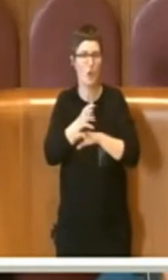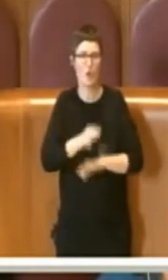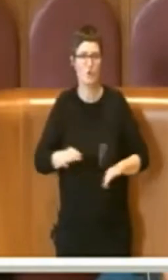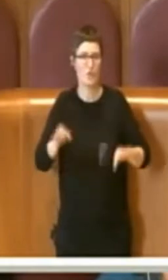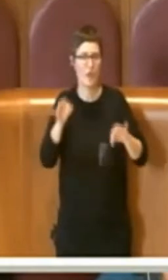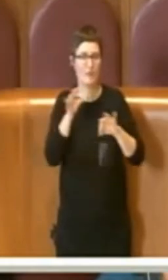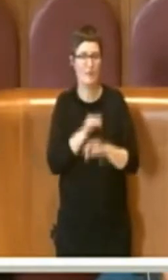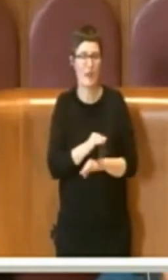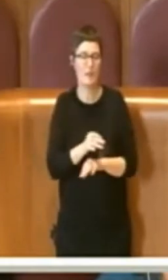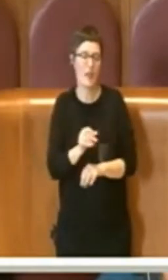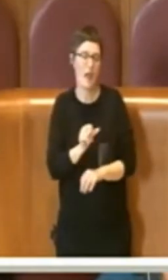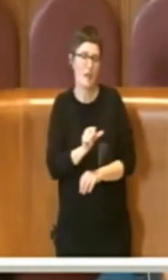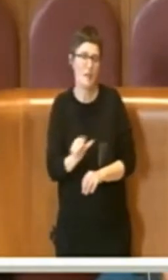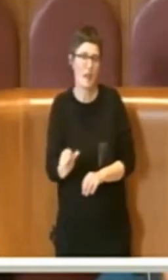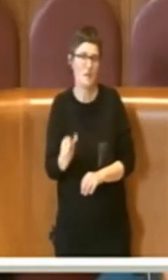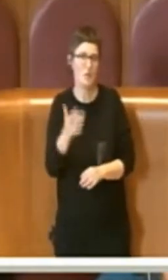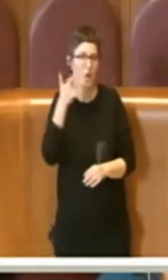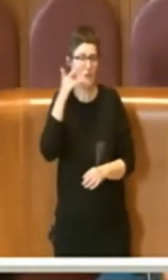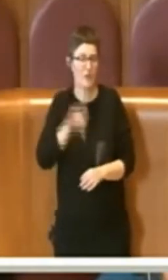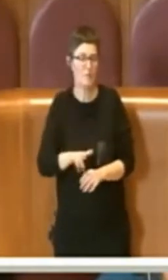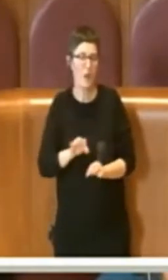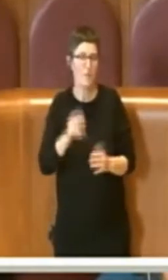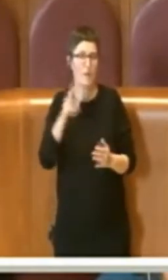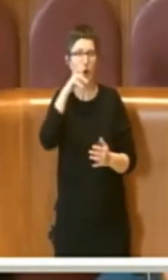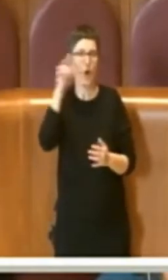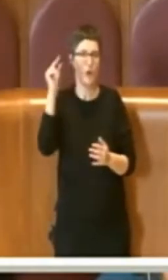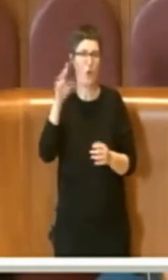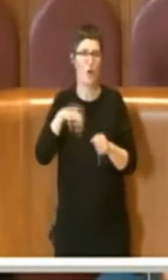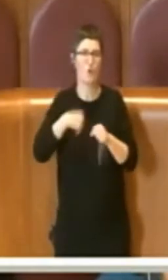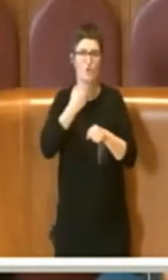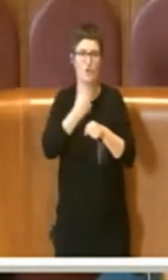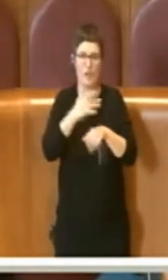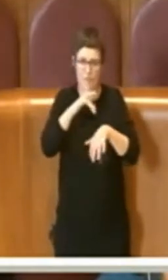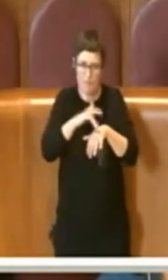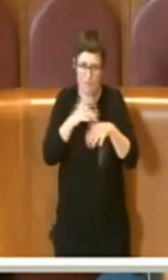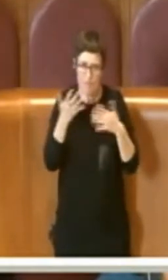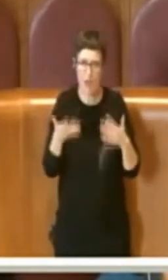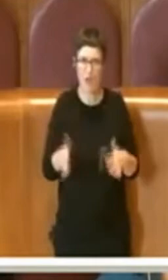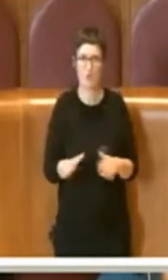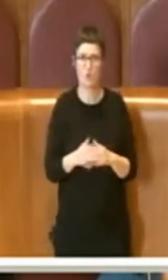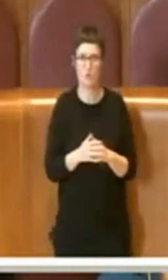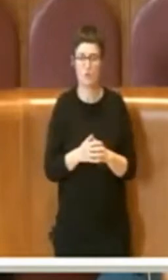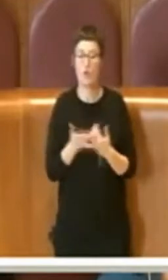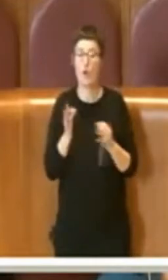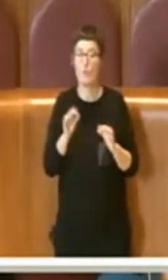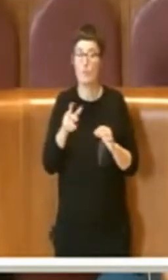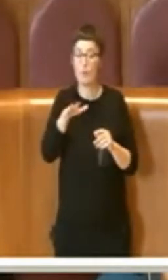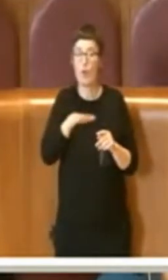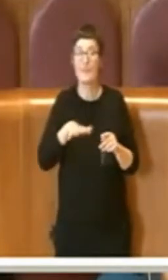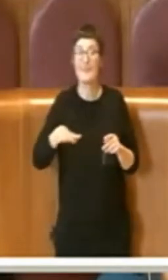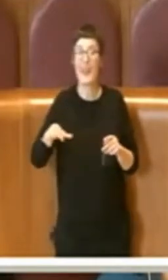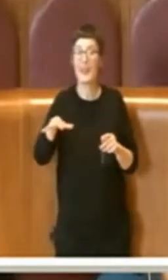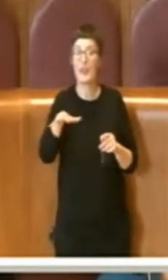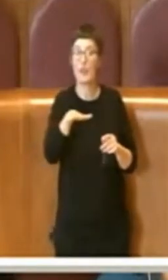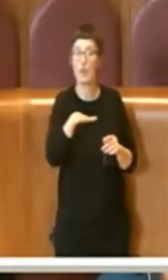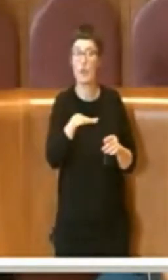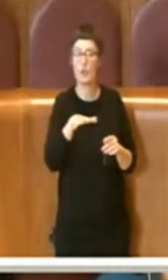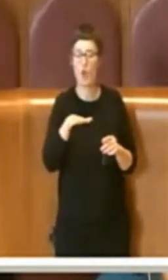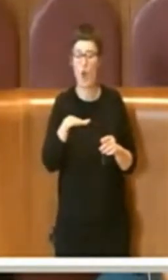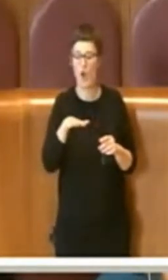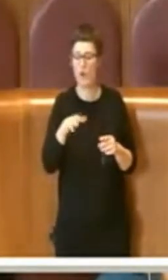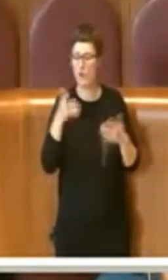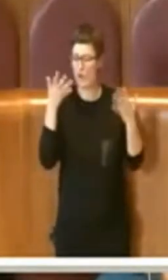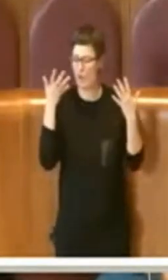storica in un territorio che da sempre, dall'indomani della